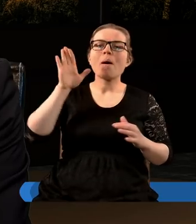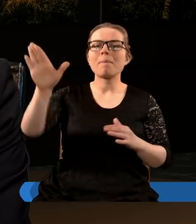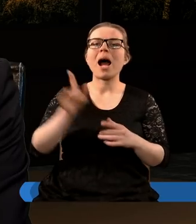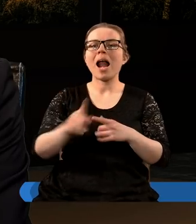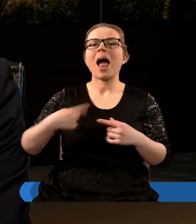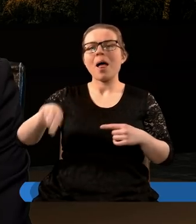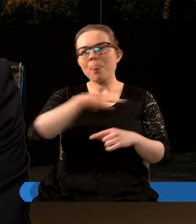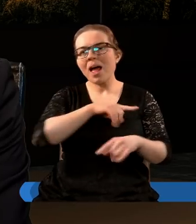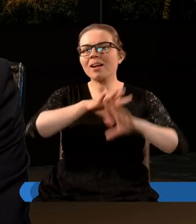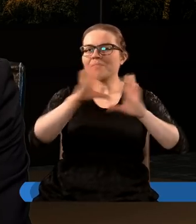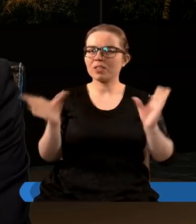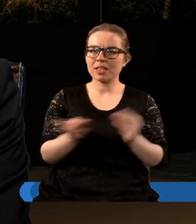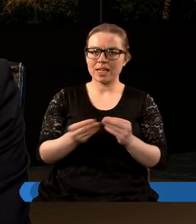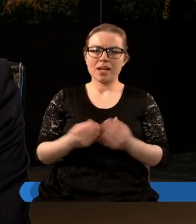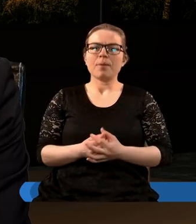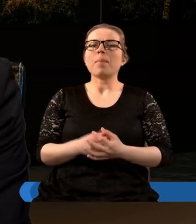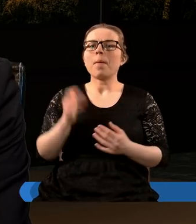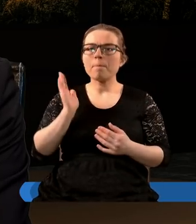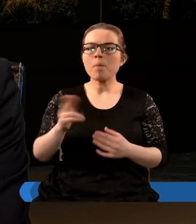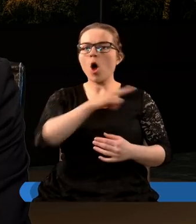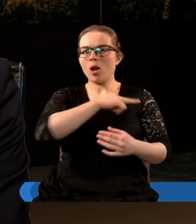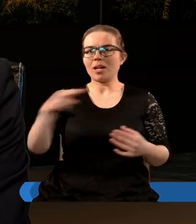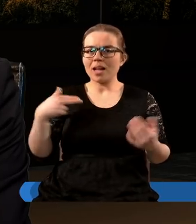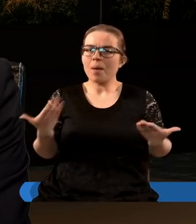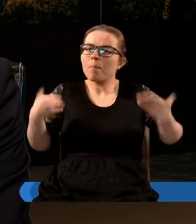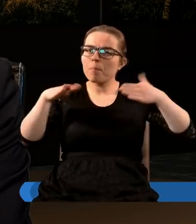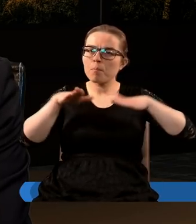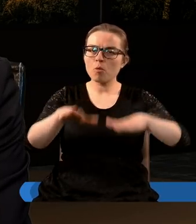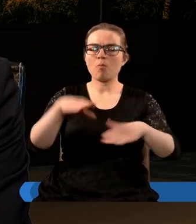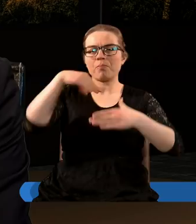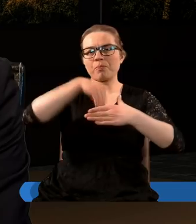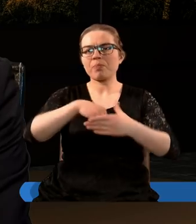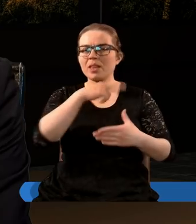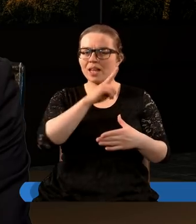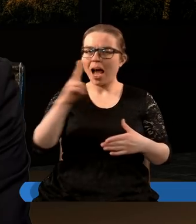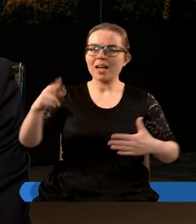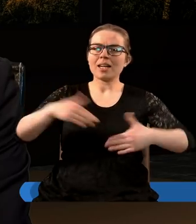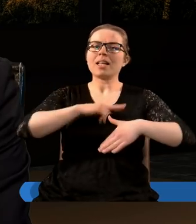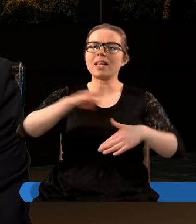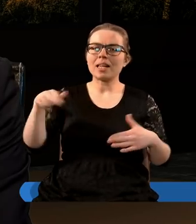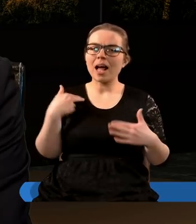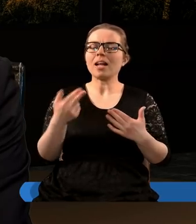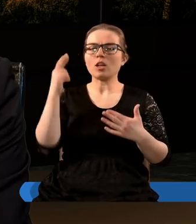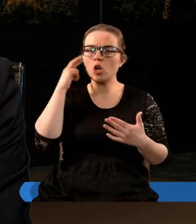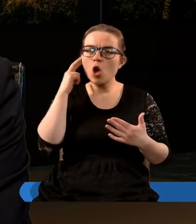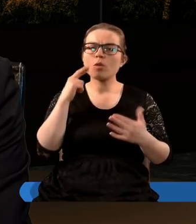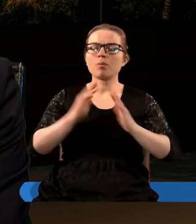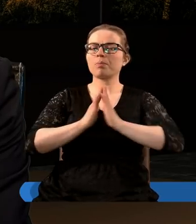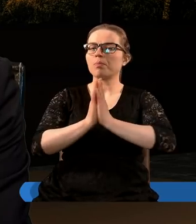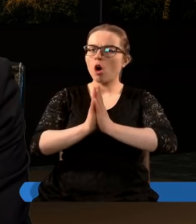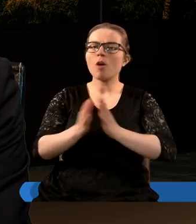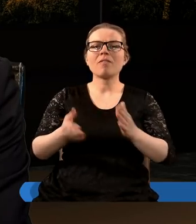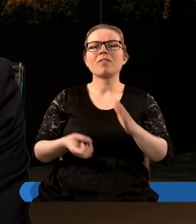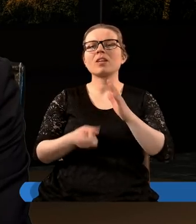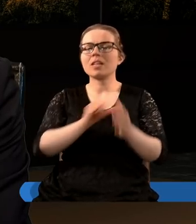każdego jednego człowieka na tej planecie. Bądź z nami, błogosław nam, obdacz nas mądrością i zrozumieniem. Prosimy Ciebie